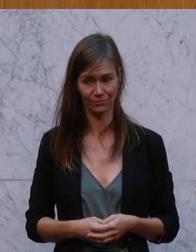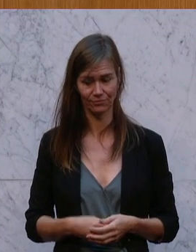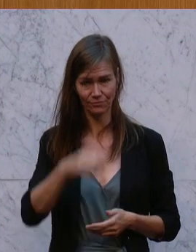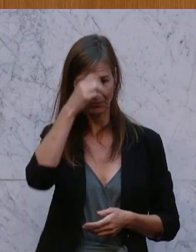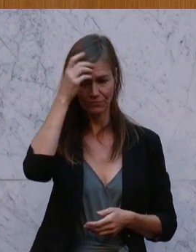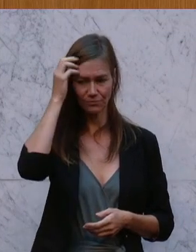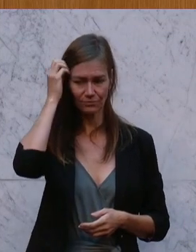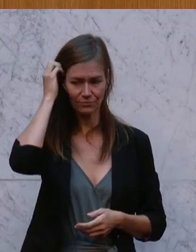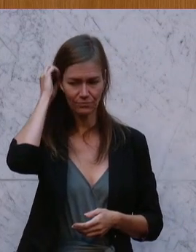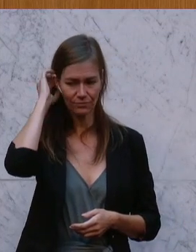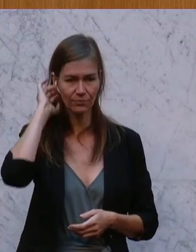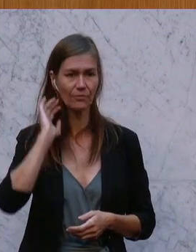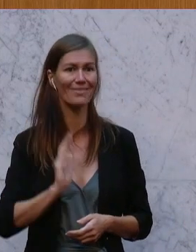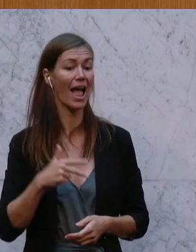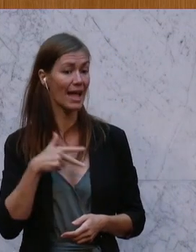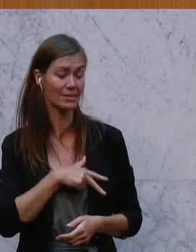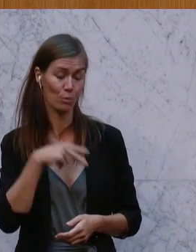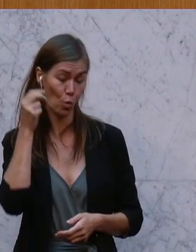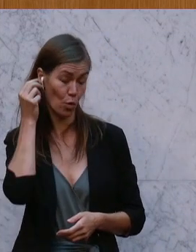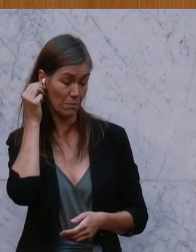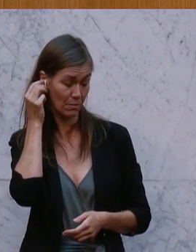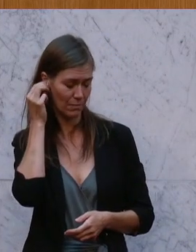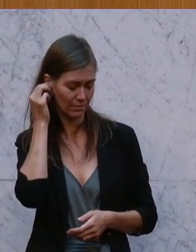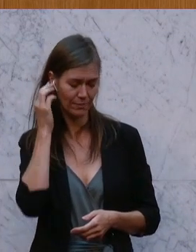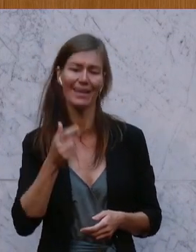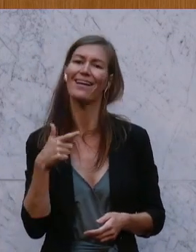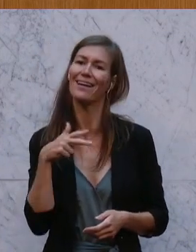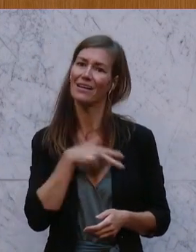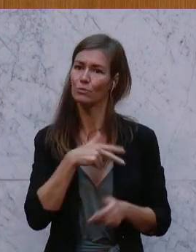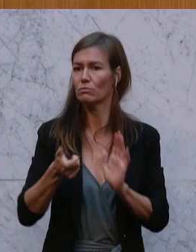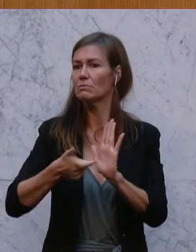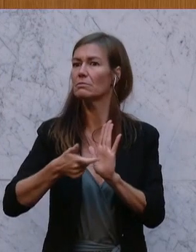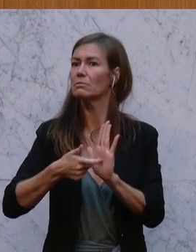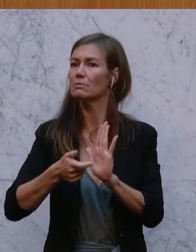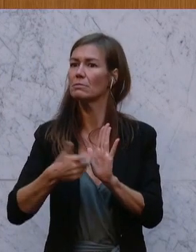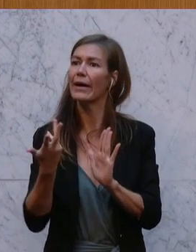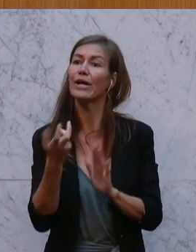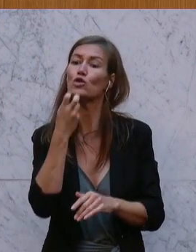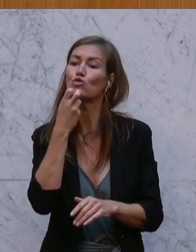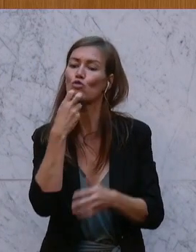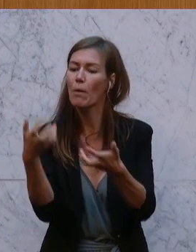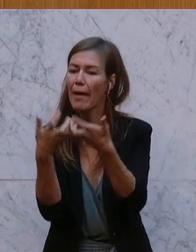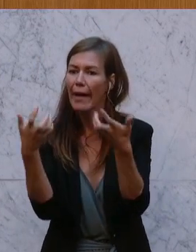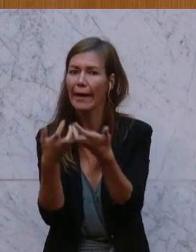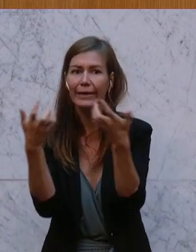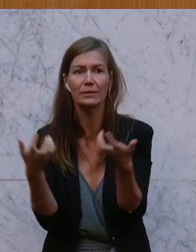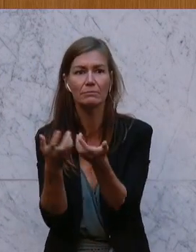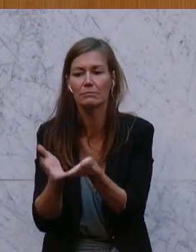Dann haben wir als SPÖ darauf hingewiesen, dass die Stromerzeuger Milliardenprofite machen werden,